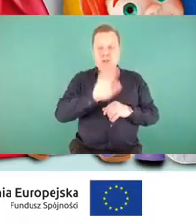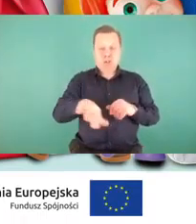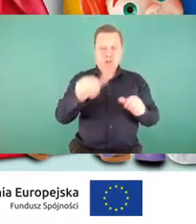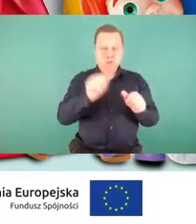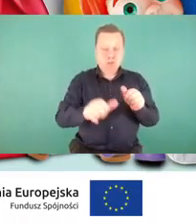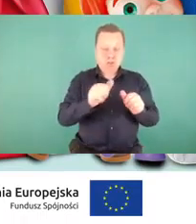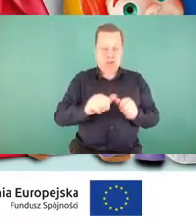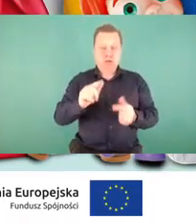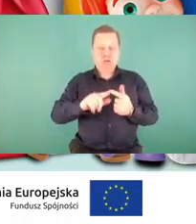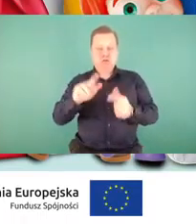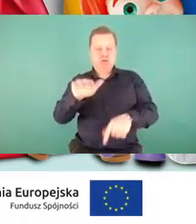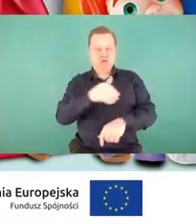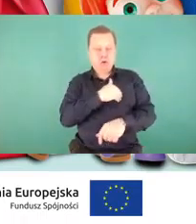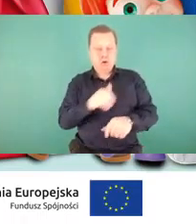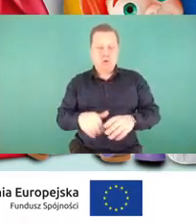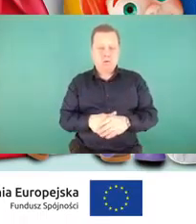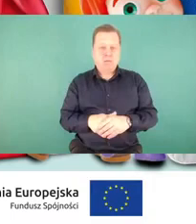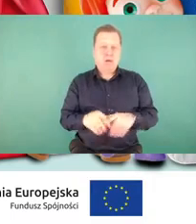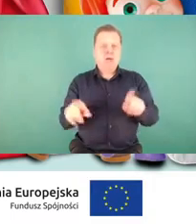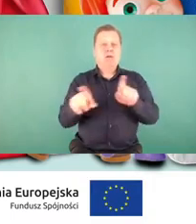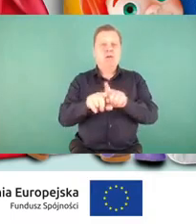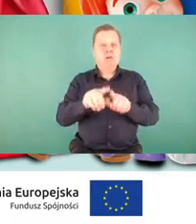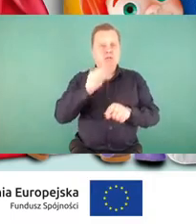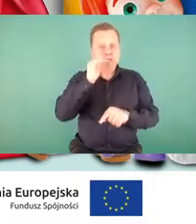szkolnym oraz dorośli.